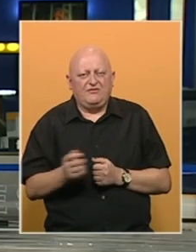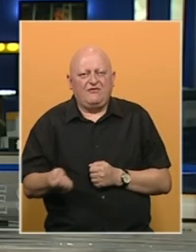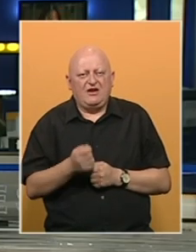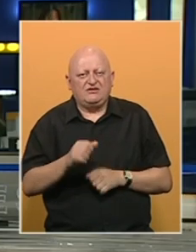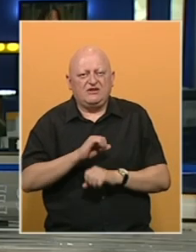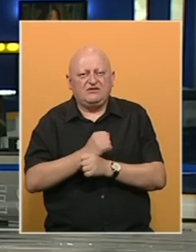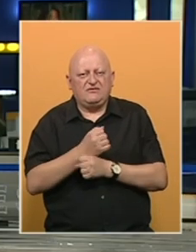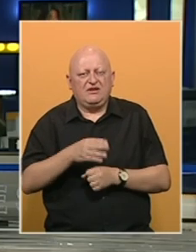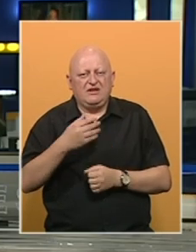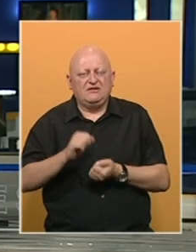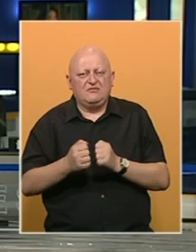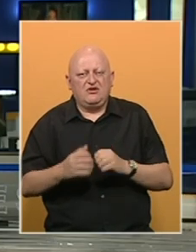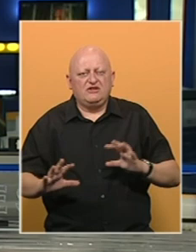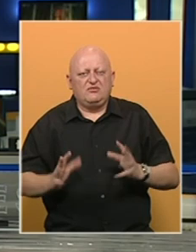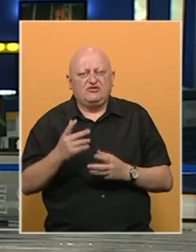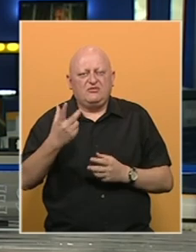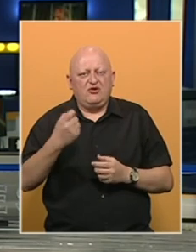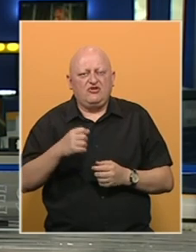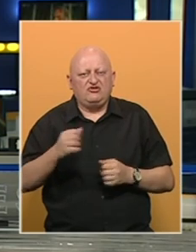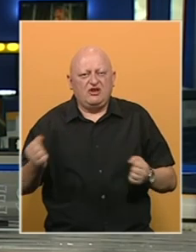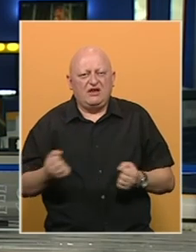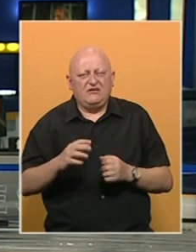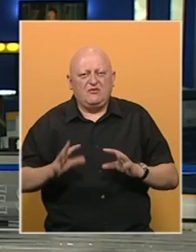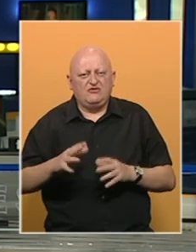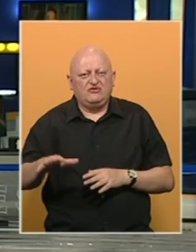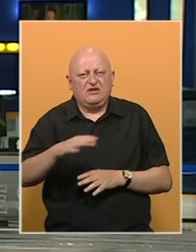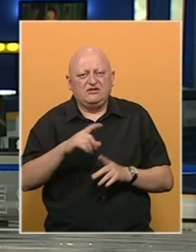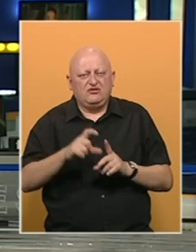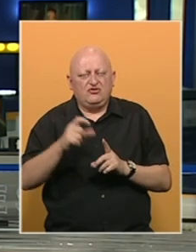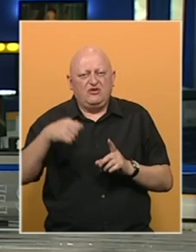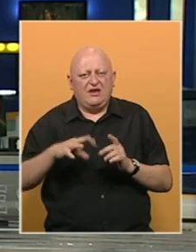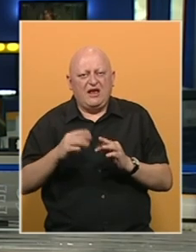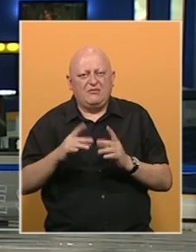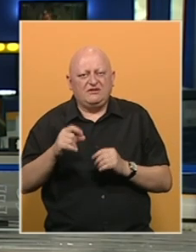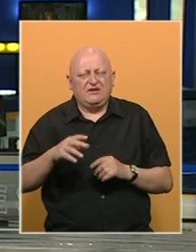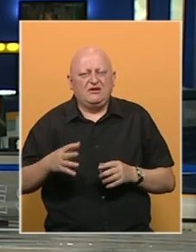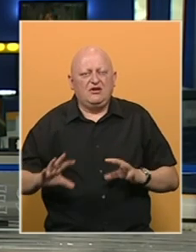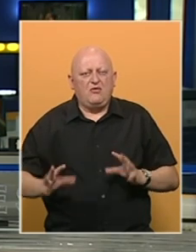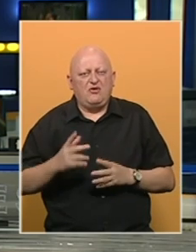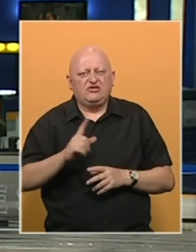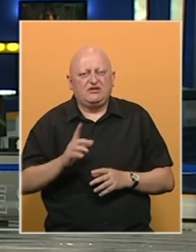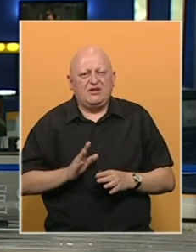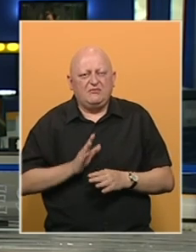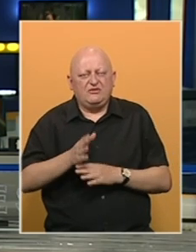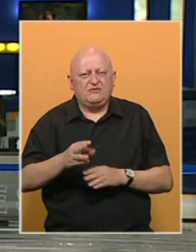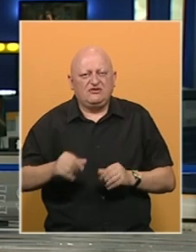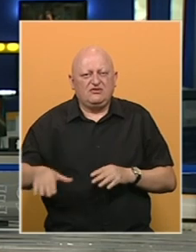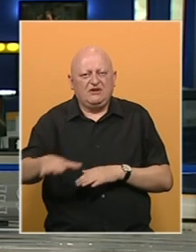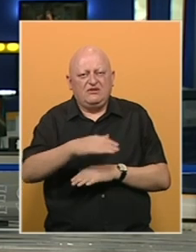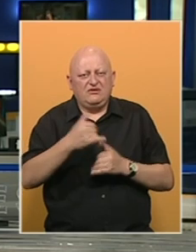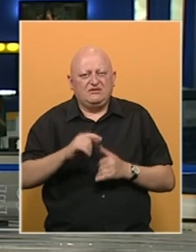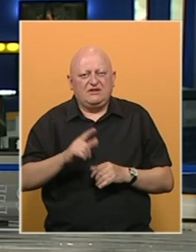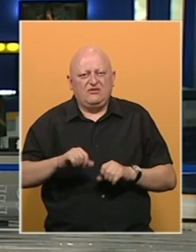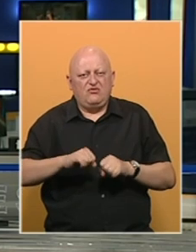Vatrogasi u Hercegovini dalje se bore sa požarima. Još je aktivan požar u naselju Donja Javlanica. Požar je na nepristupačnom